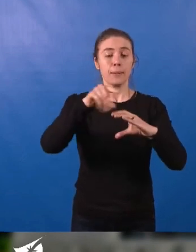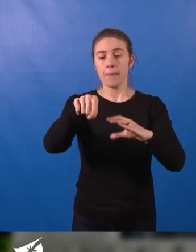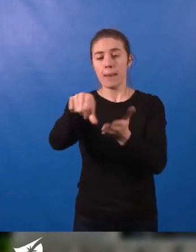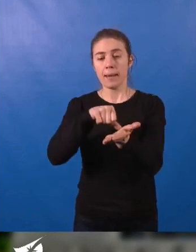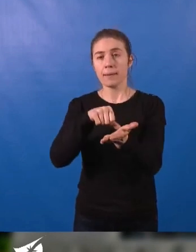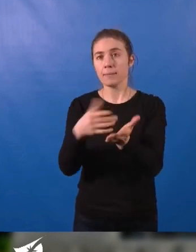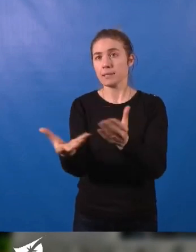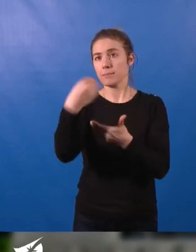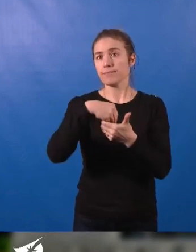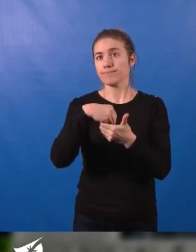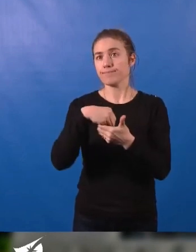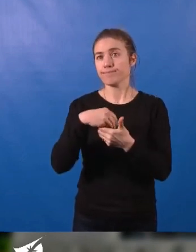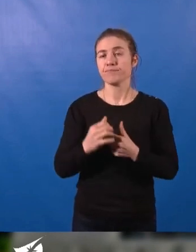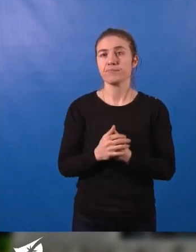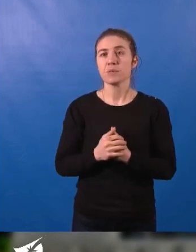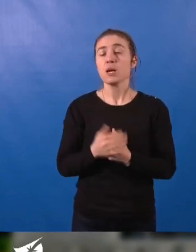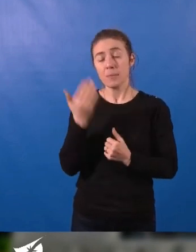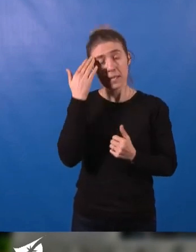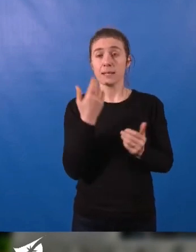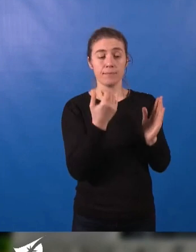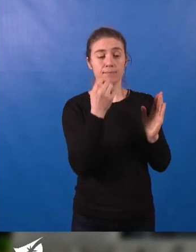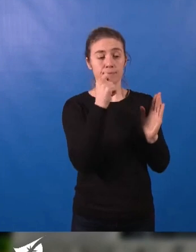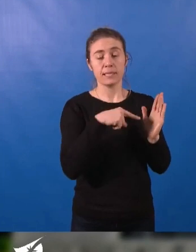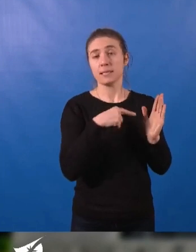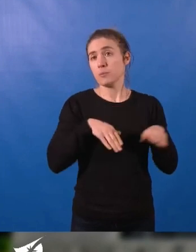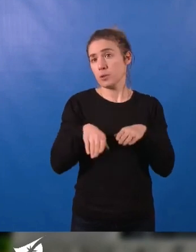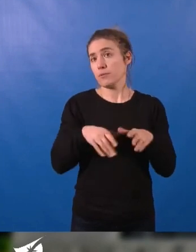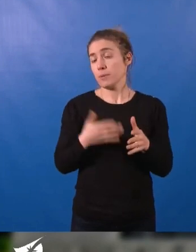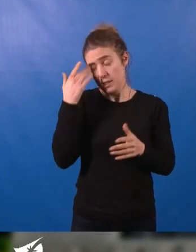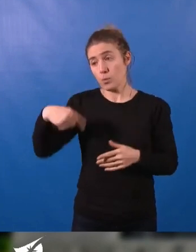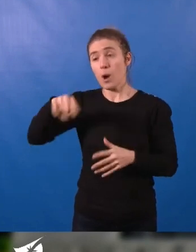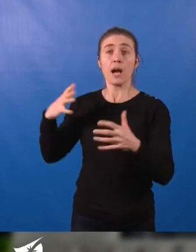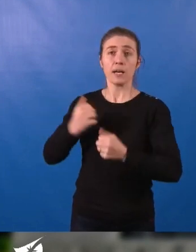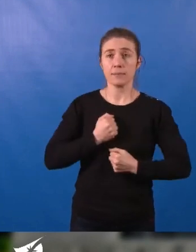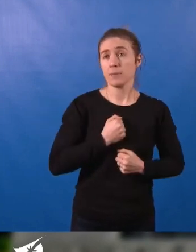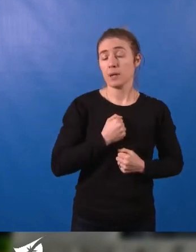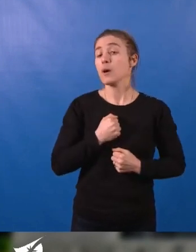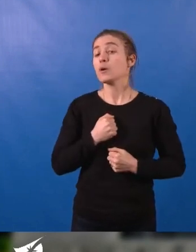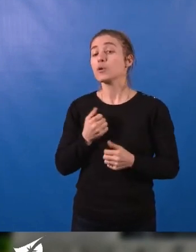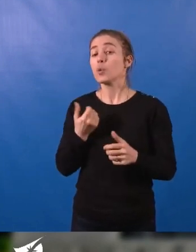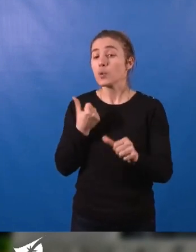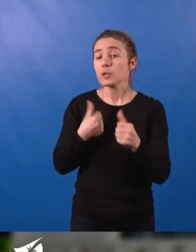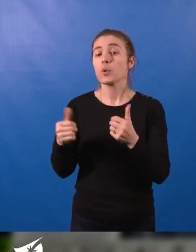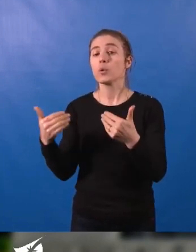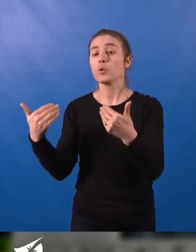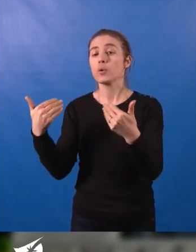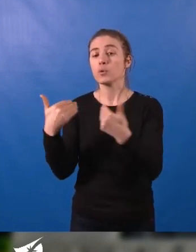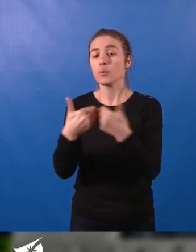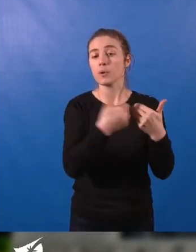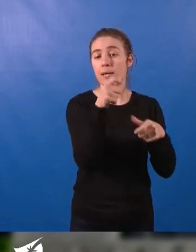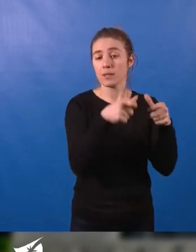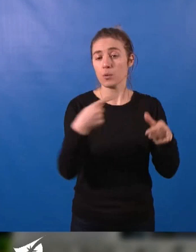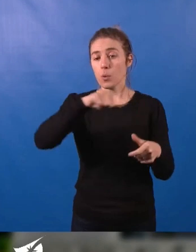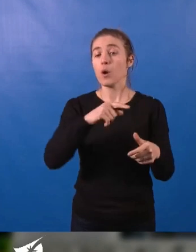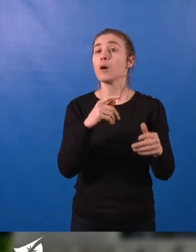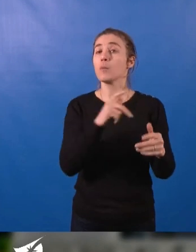concours. Ce dispositif, si vous en êtes d'accord, mes chers collègues, serait réservé exclusivement aux demandes de raccordement d'usagers propriétaires de